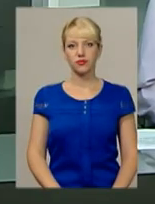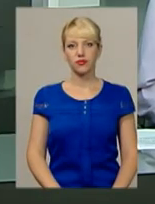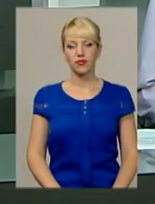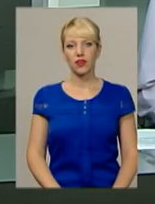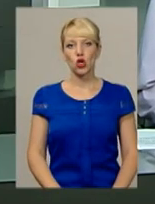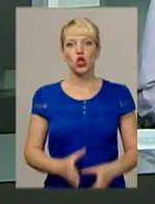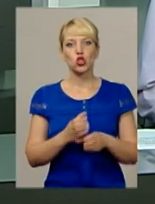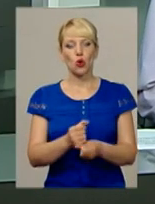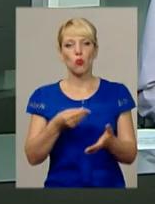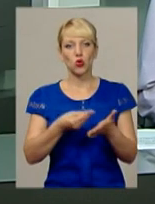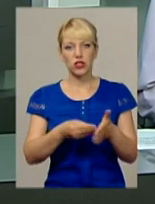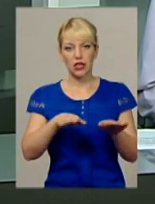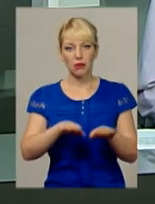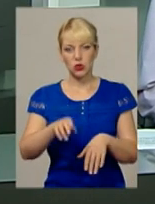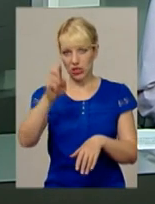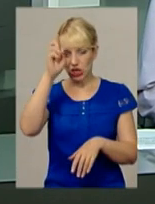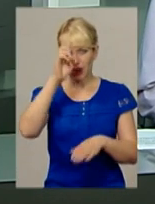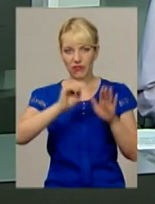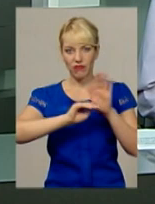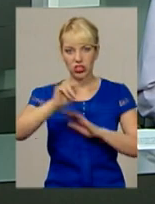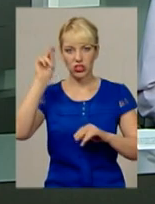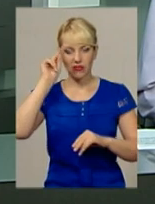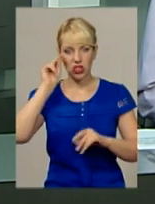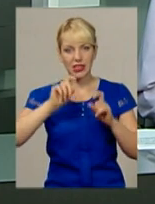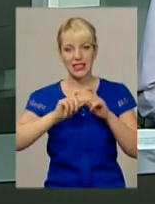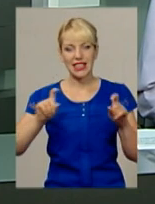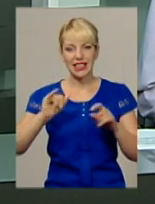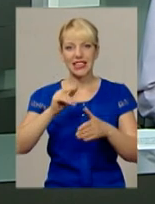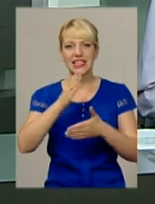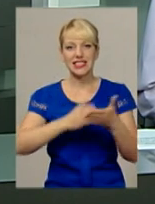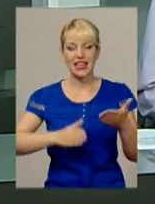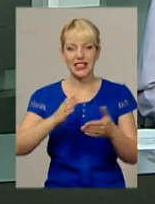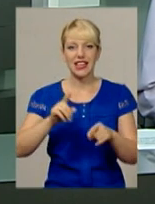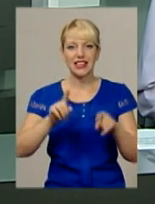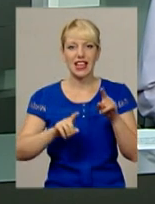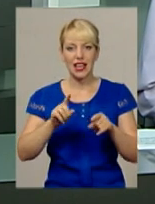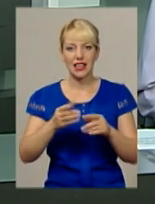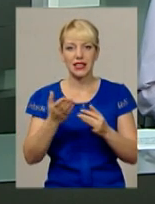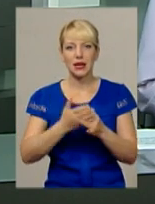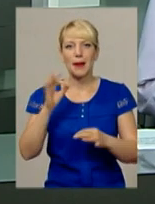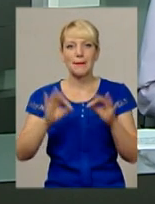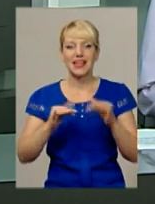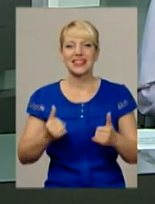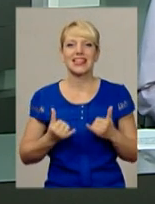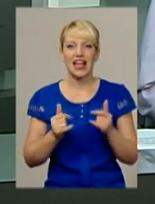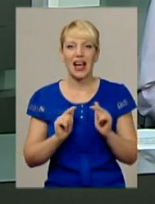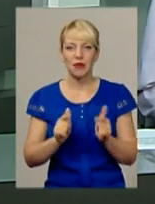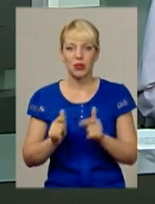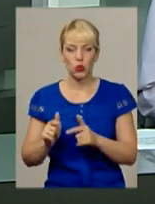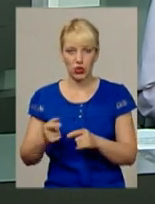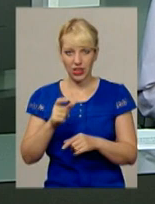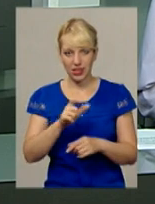Скорочення бюджетних місць у державних вищих навчальних закладах та зняття деяких пільг для абітурієнтів – особливість